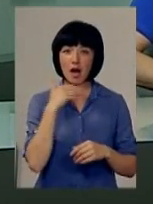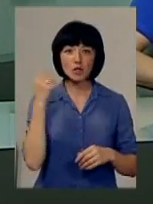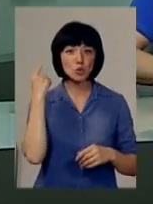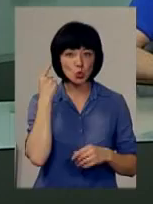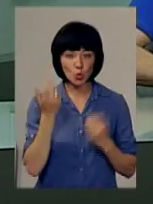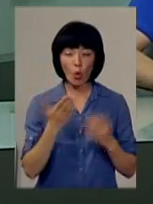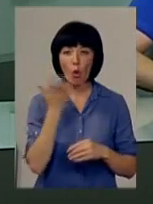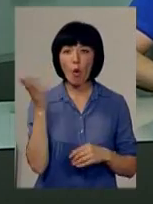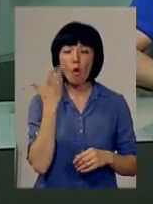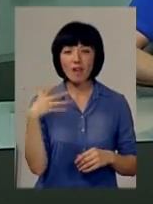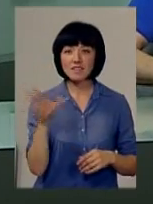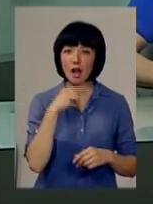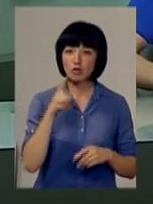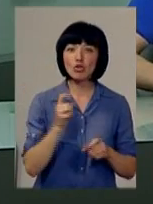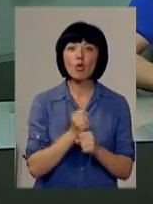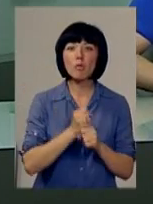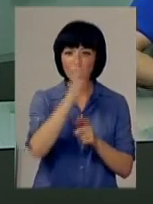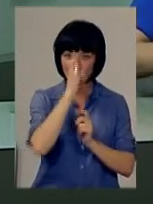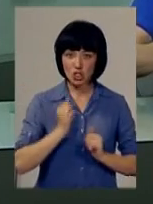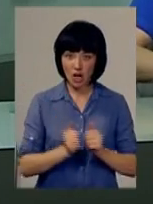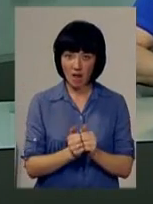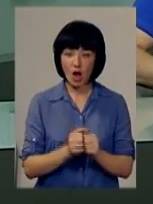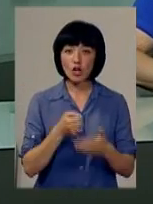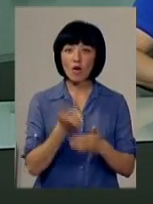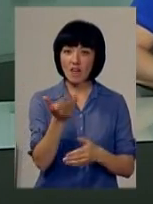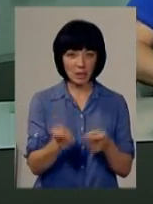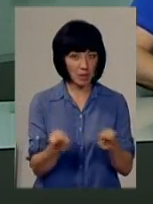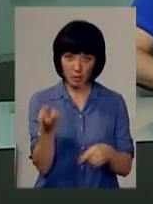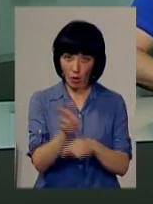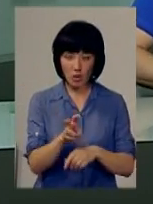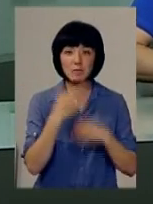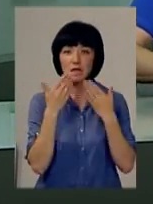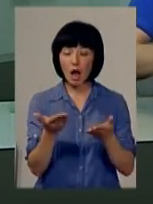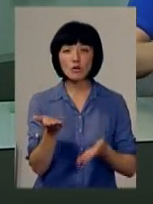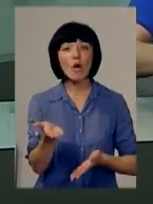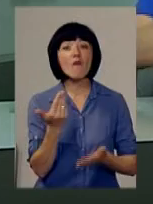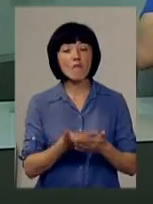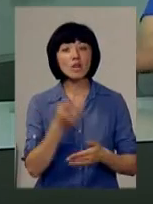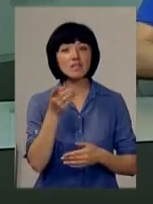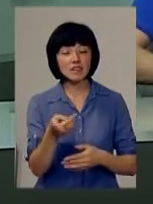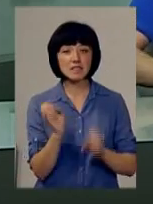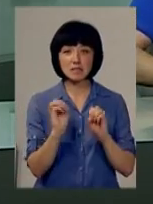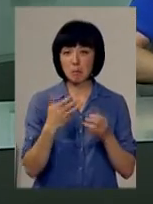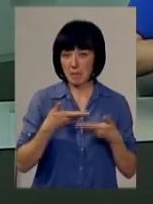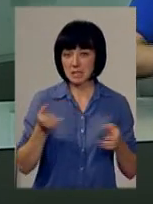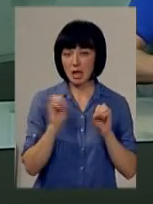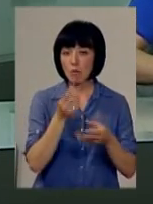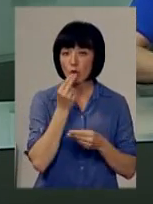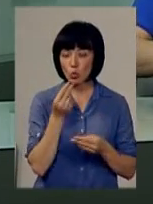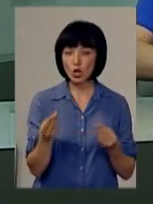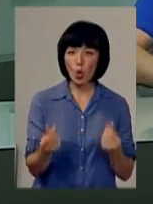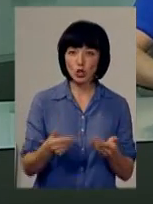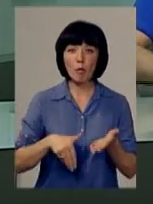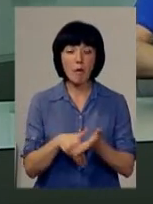таке чую, коли всі кажуть, а що робить держава? От до вас в адміністрацію не приходять люди, от ми там здаємо продукти, ми здаємо